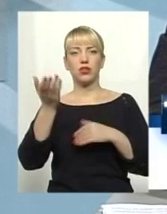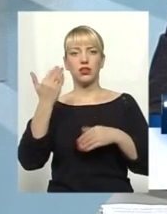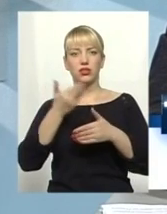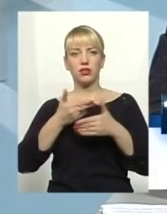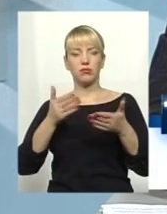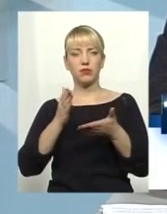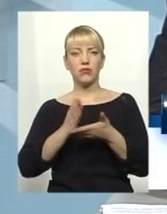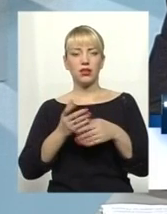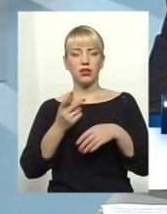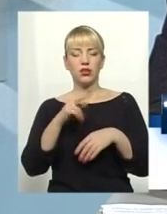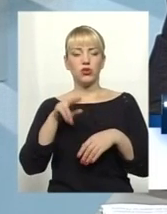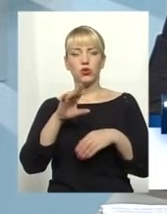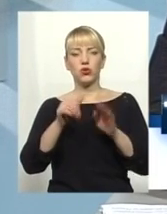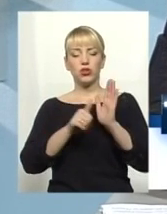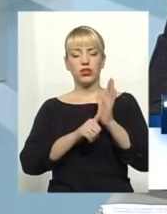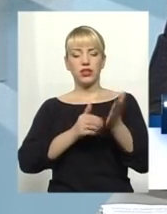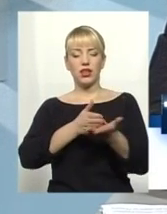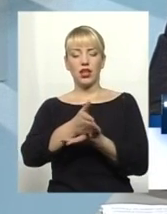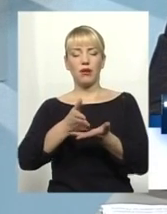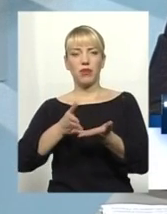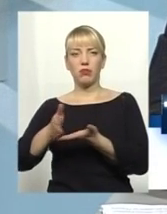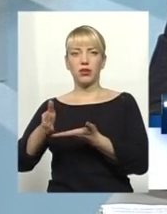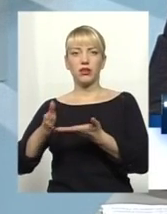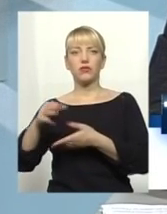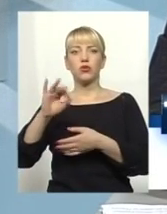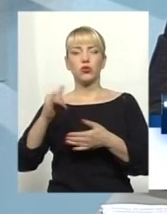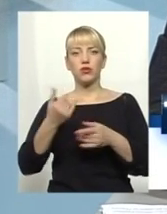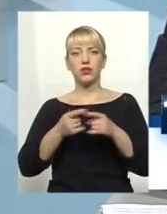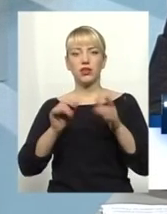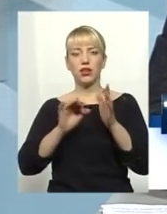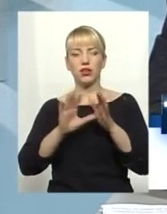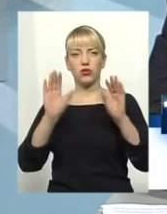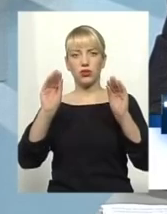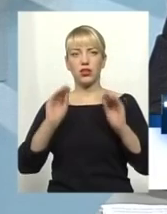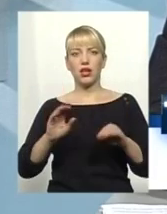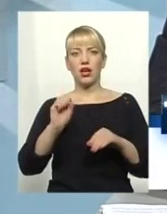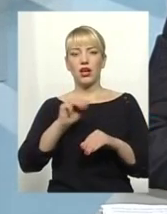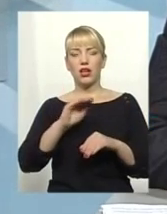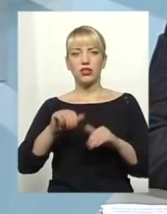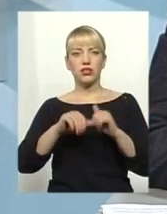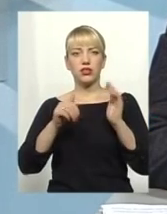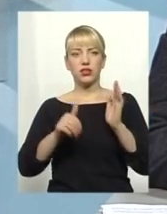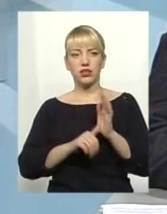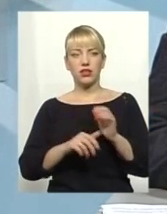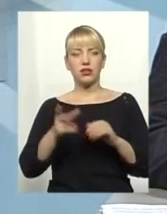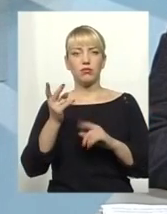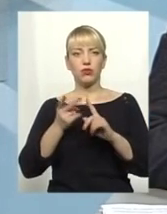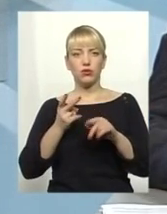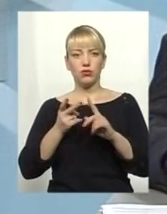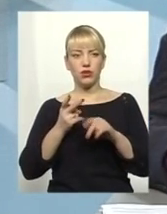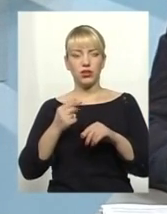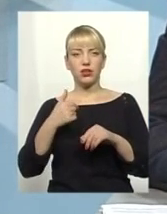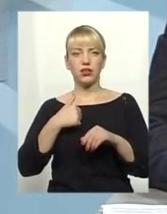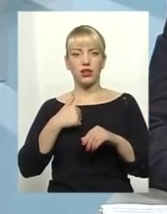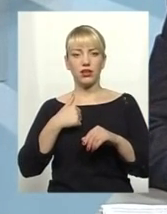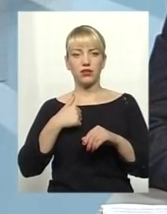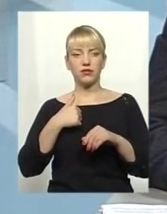до шести напрямків, то в даній електронній декларації їх аж 16. По-друге, я вже